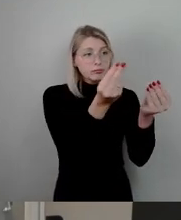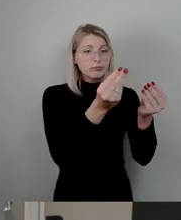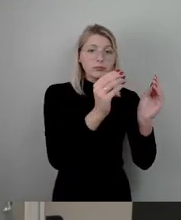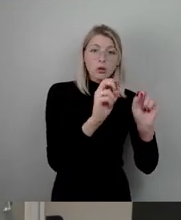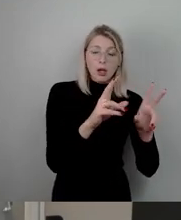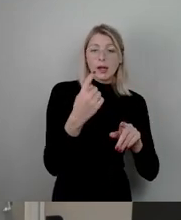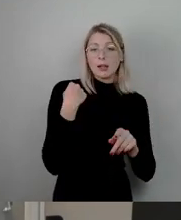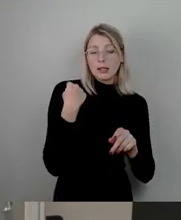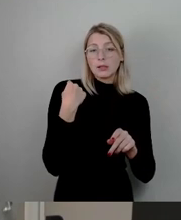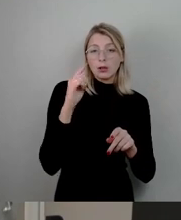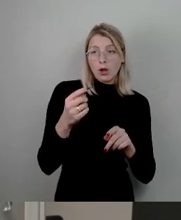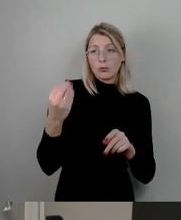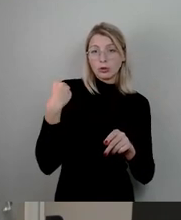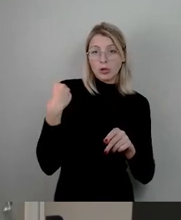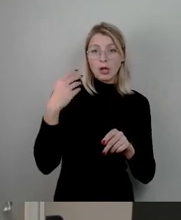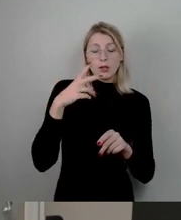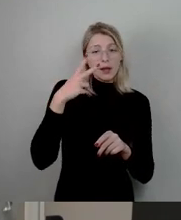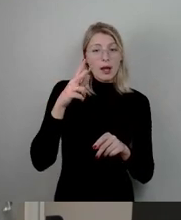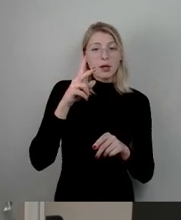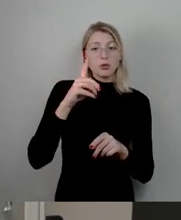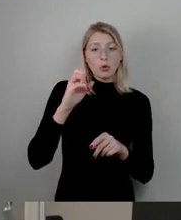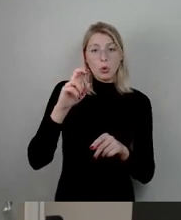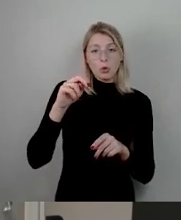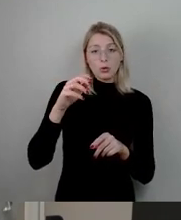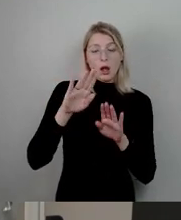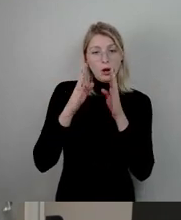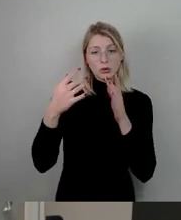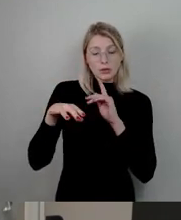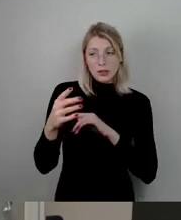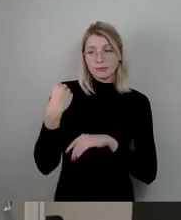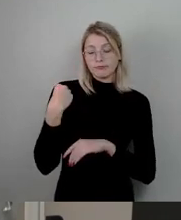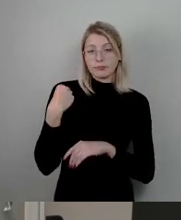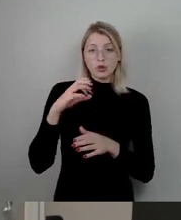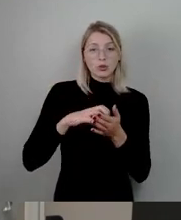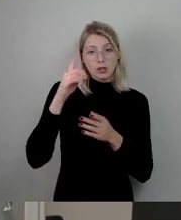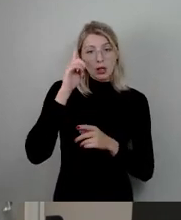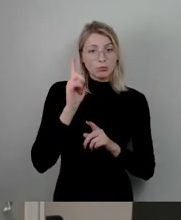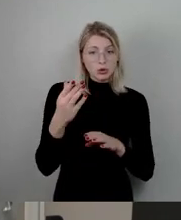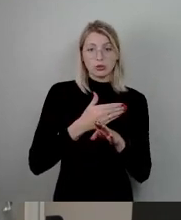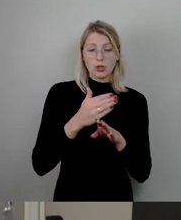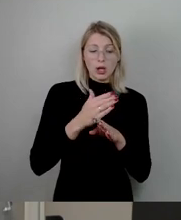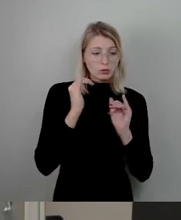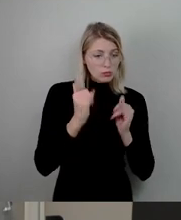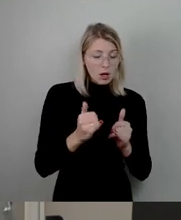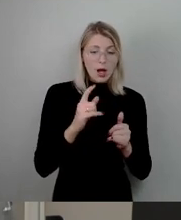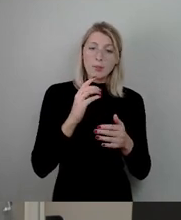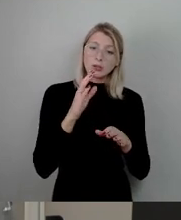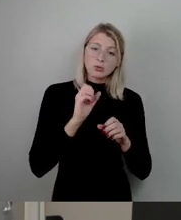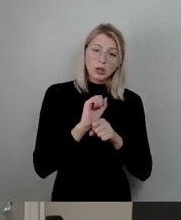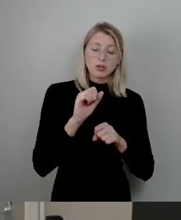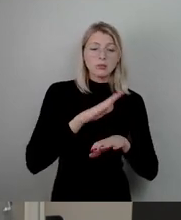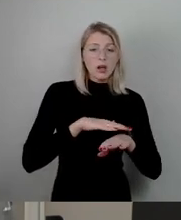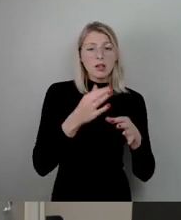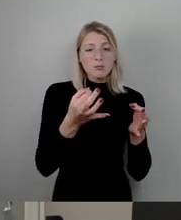angekündigt, wird der Stadtrat auch die Entscheidung zu treffen haben. Aber das dauert natürlich auch seine Zeit. Und wir